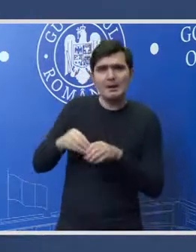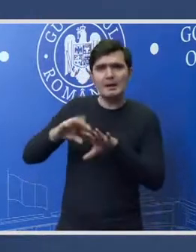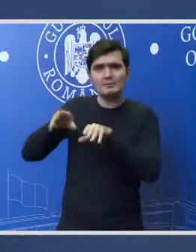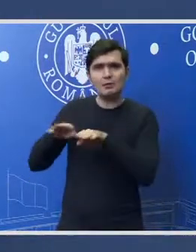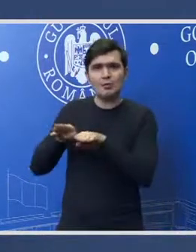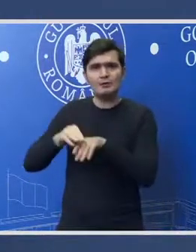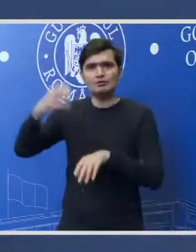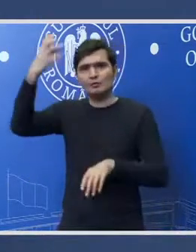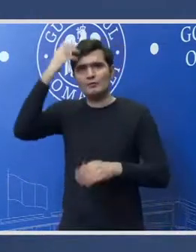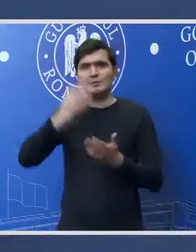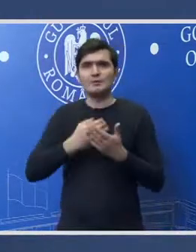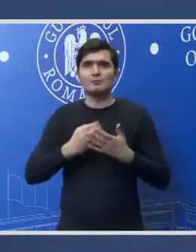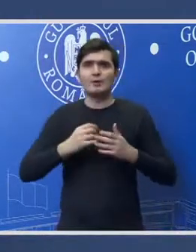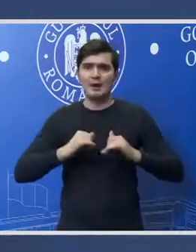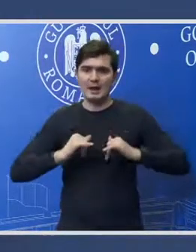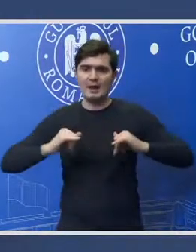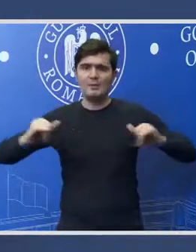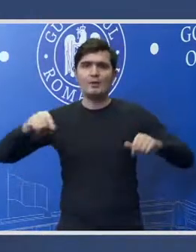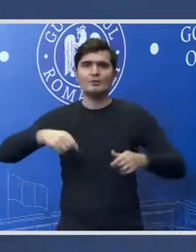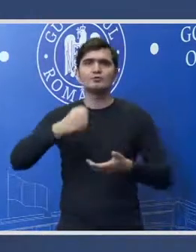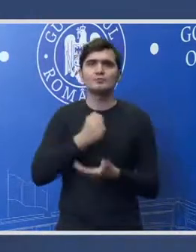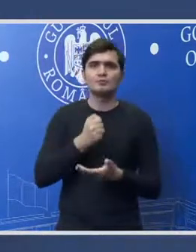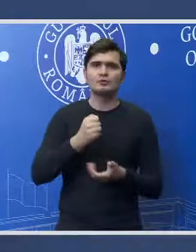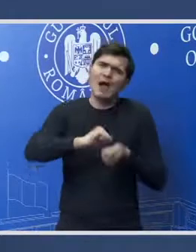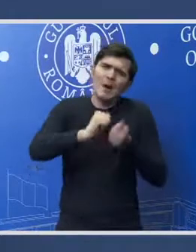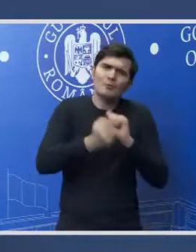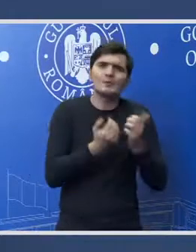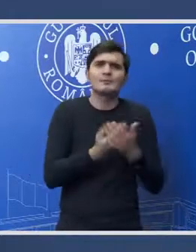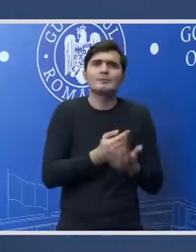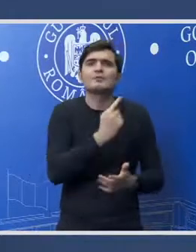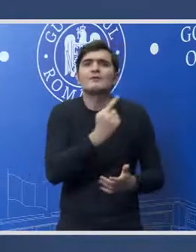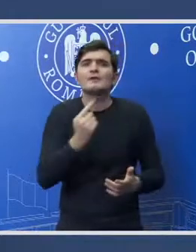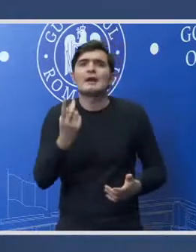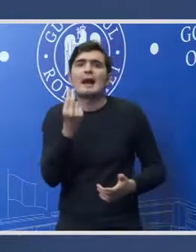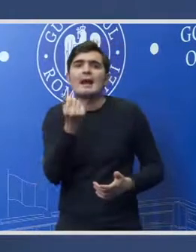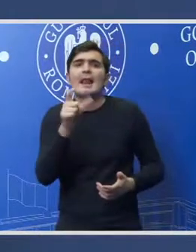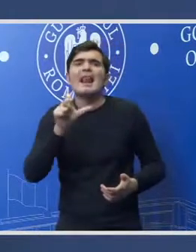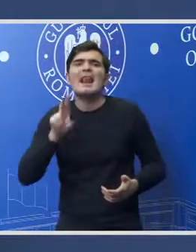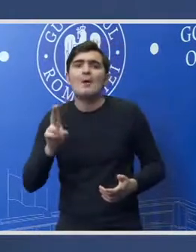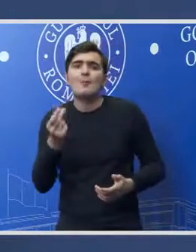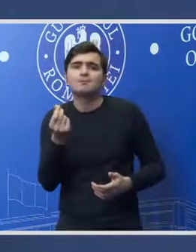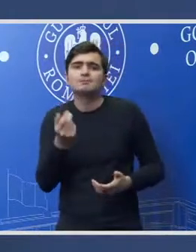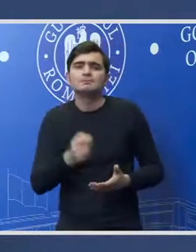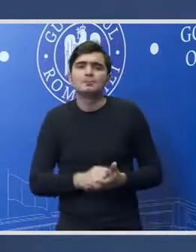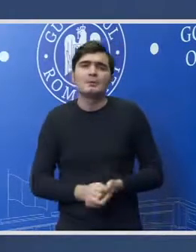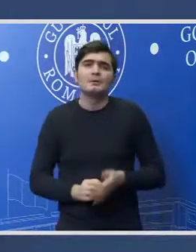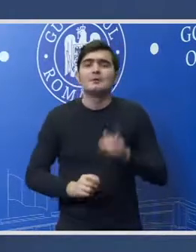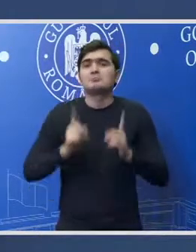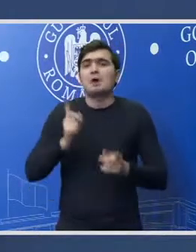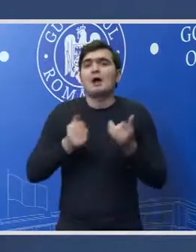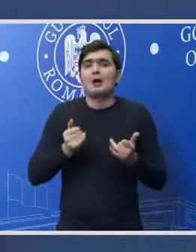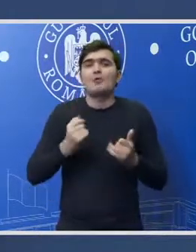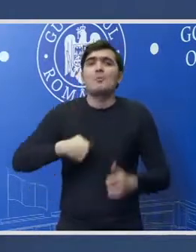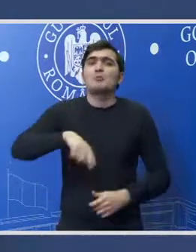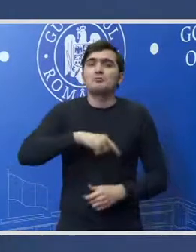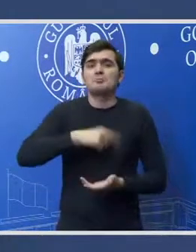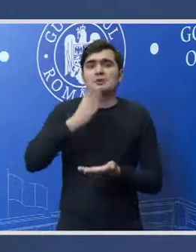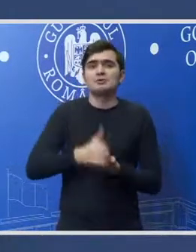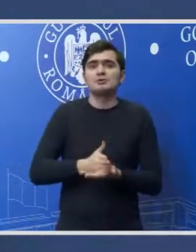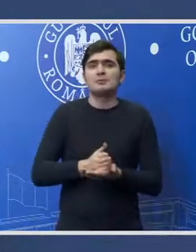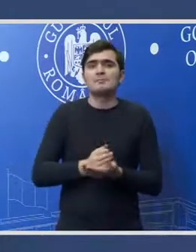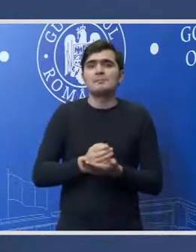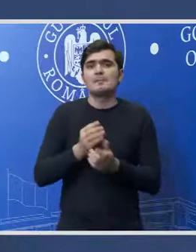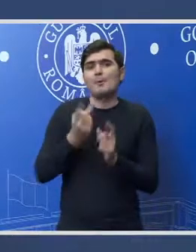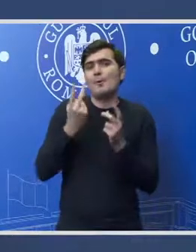la elaborarea acestui buget și ne-am bătut pentru fiecare leu. Acum, dacă noi decidem să realocăm